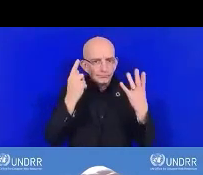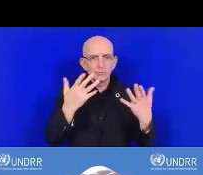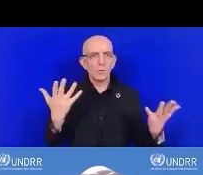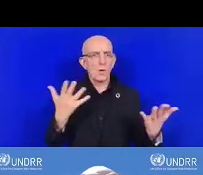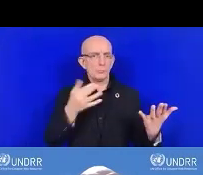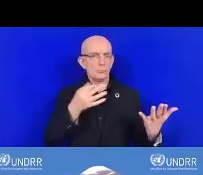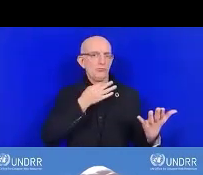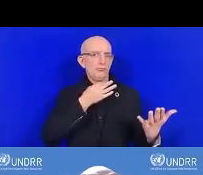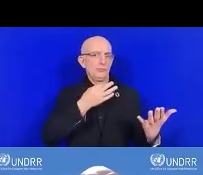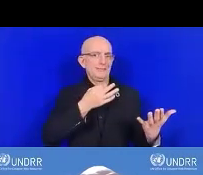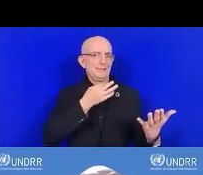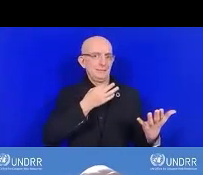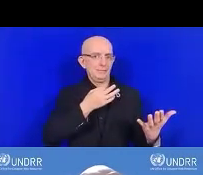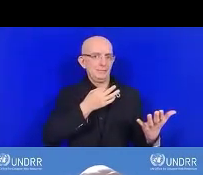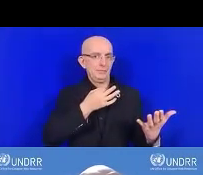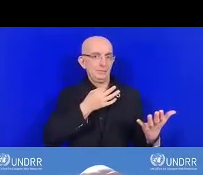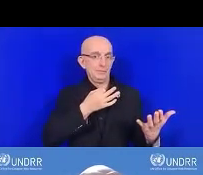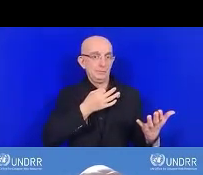des risques.